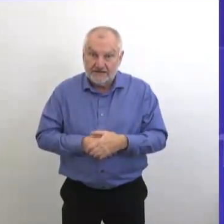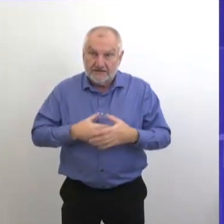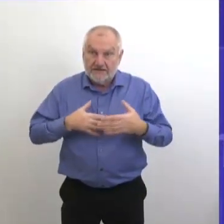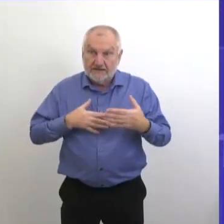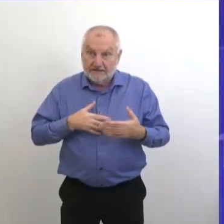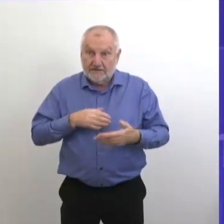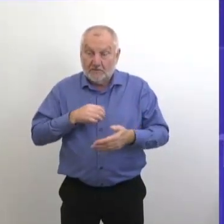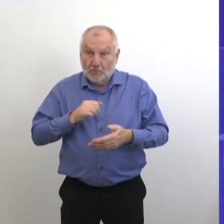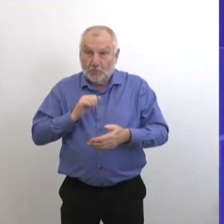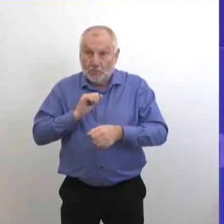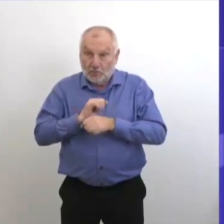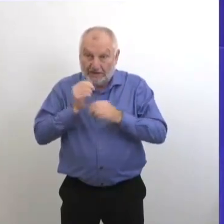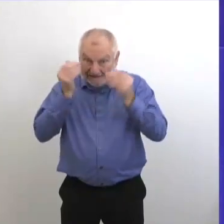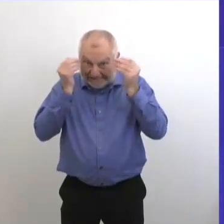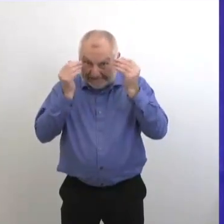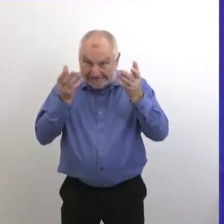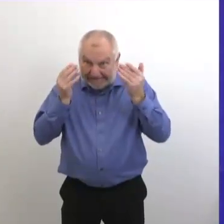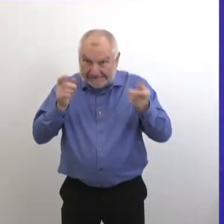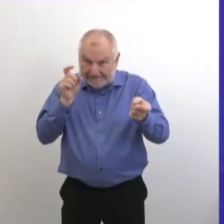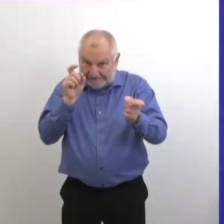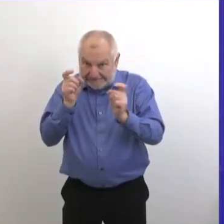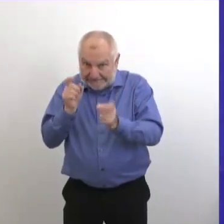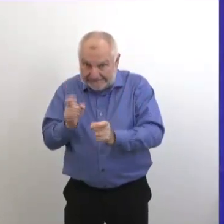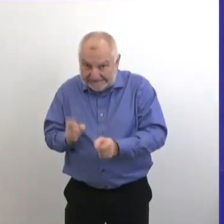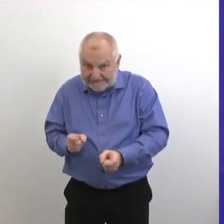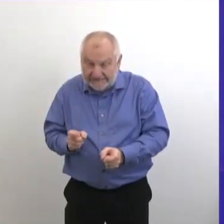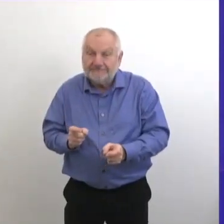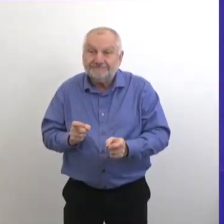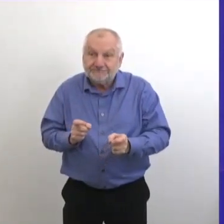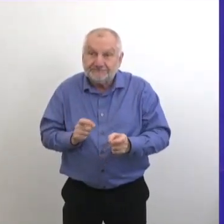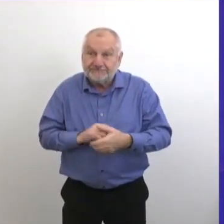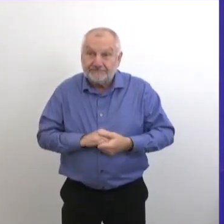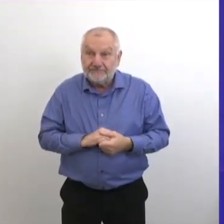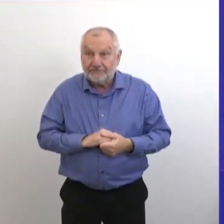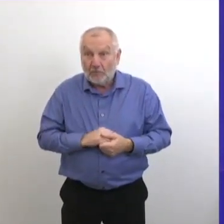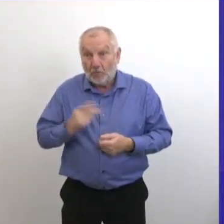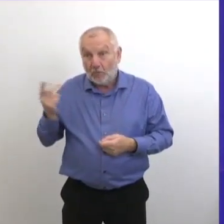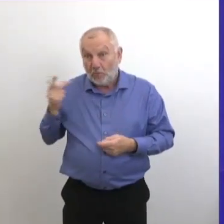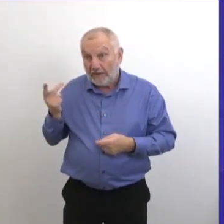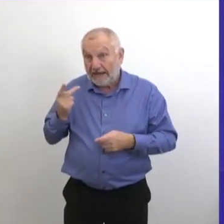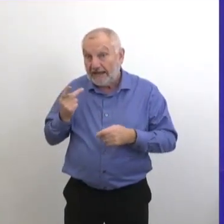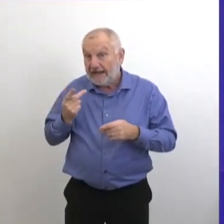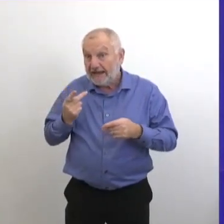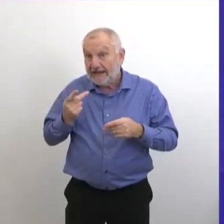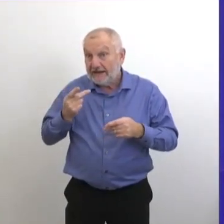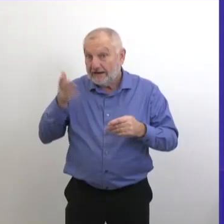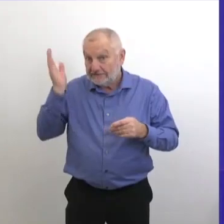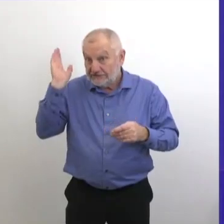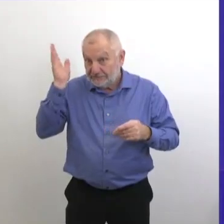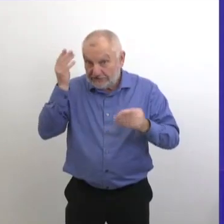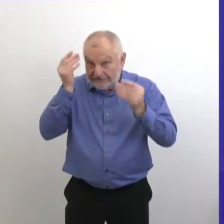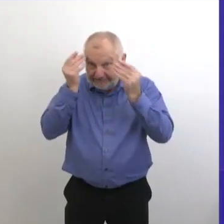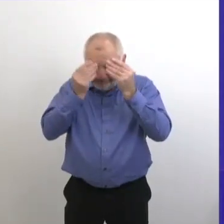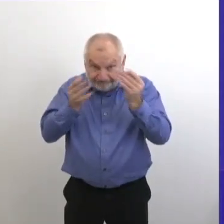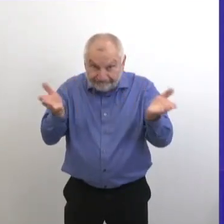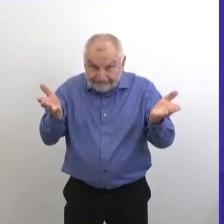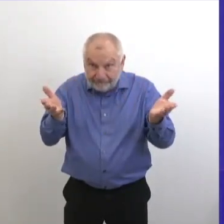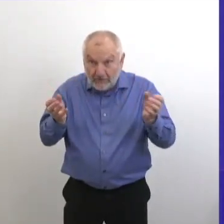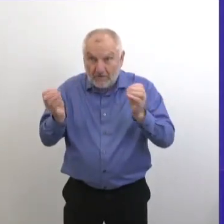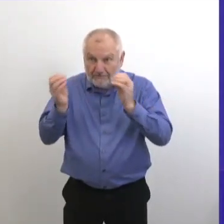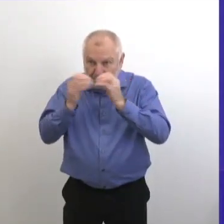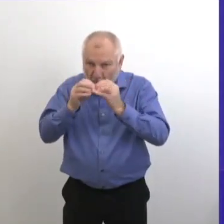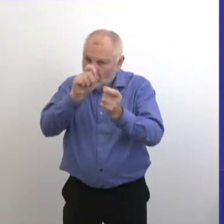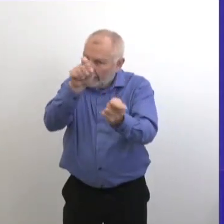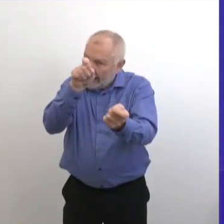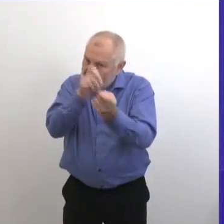Alors le travail qui a été fait pour préciser les données nous permet de donner une image plus précise des hospitalisations